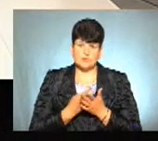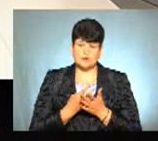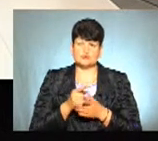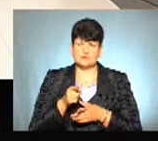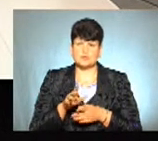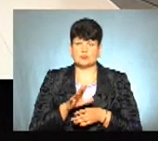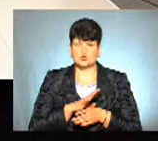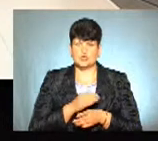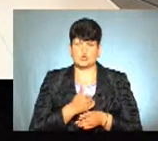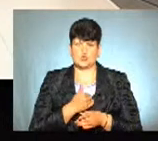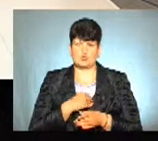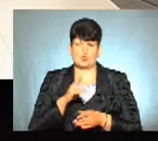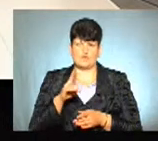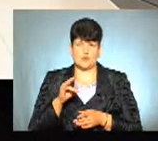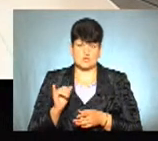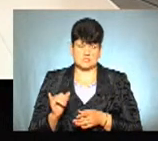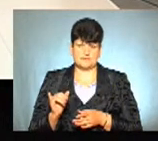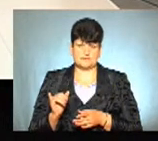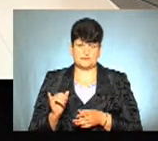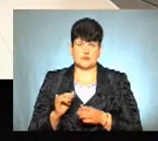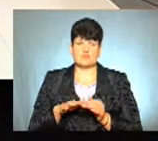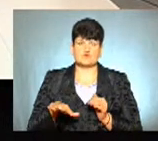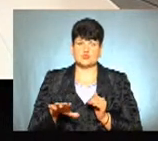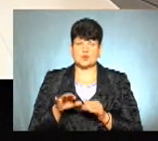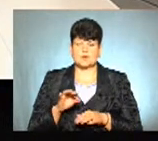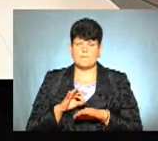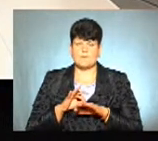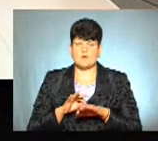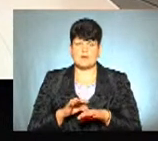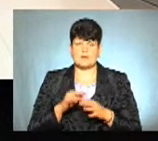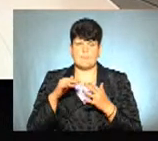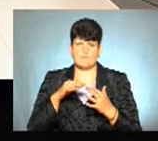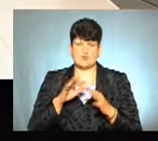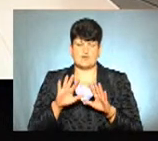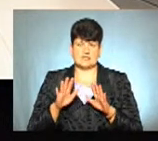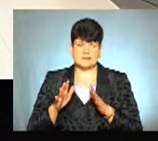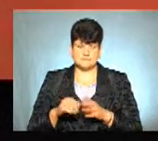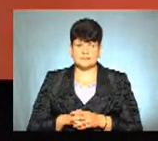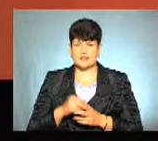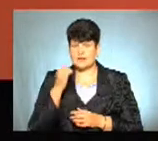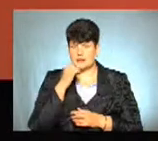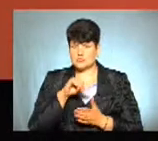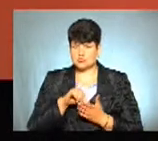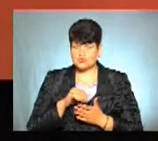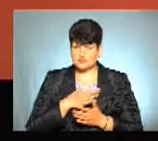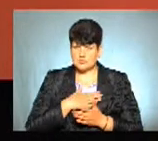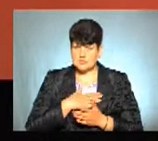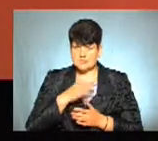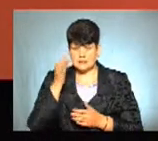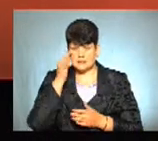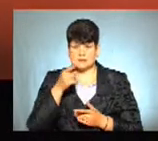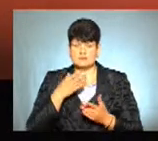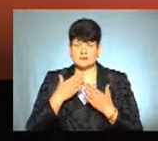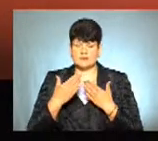вони були добровольцями у зоні проведення бойових дій. Дуже дякую вам за участь у нашому ефірі. Нагадаю, що ми